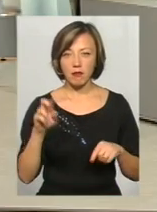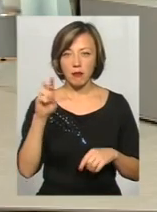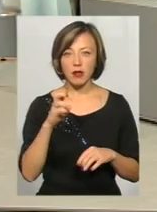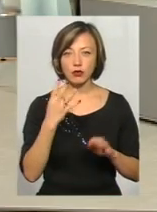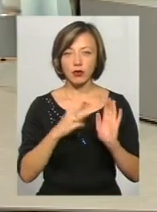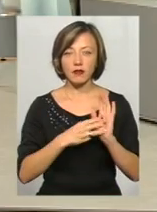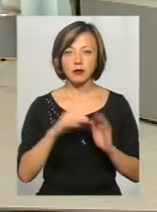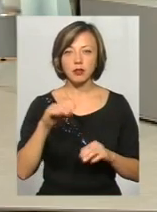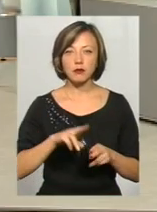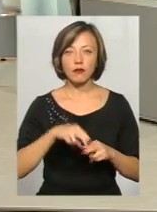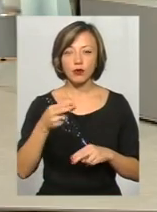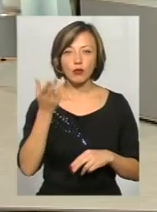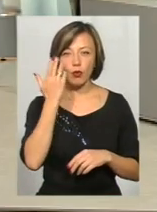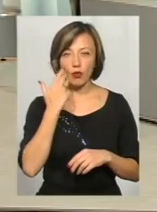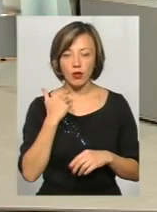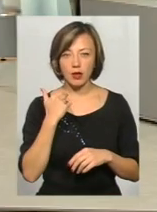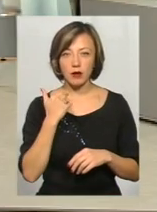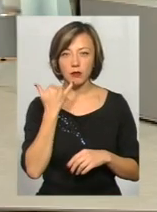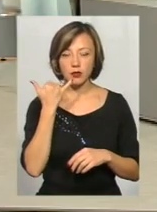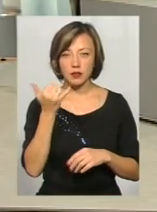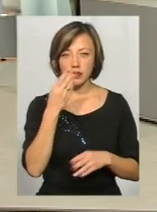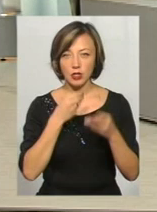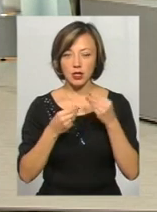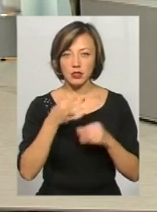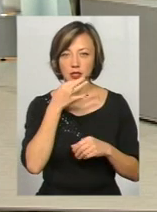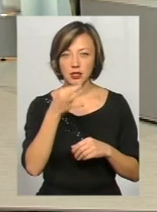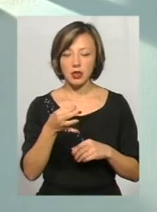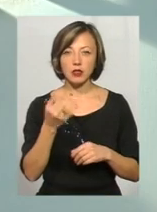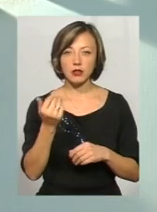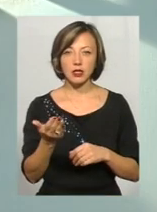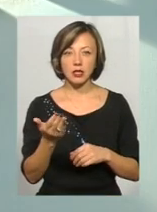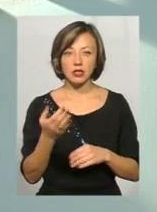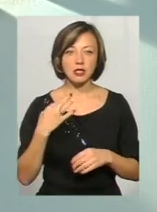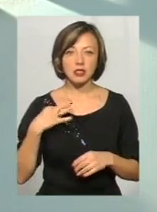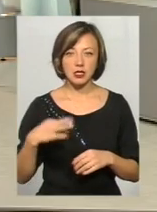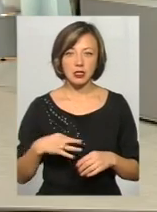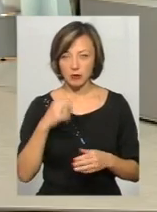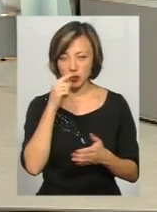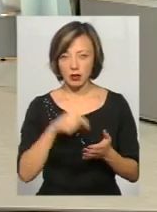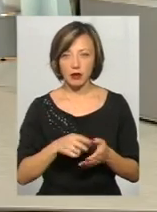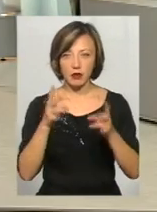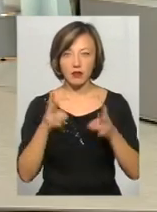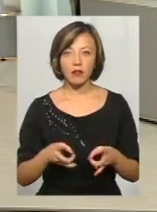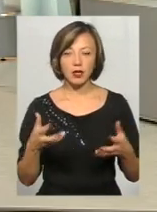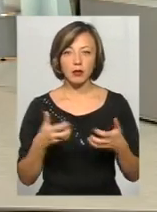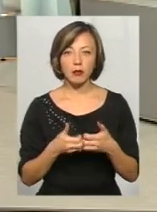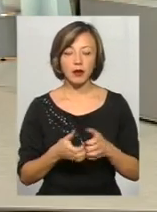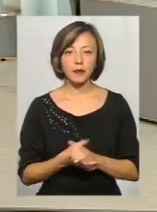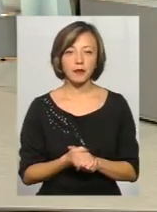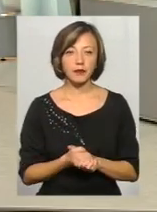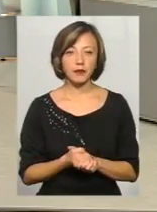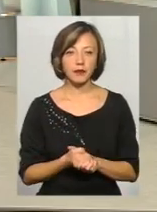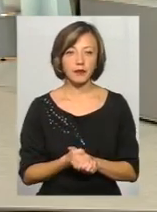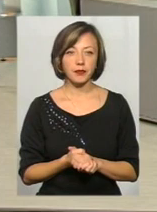тисяч її повернули. Коли до неї позвонили шахарії, сказали, що її, не помню, син потрапив в ДТП. Не помню, що куди.